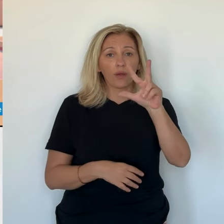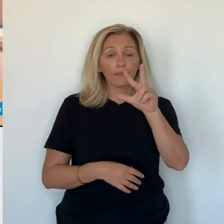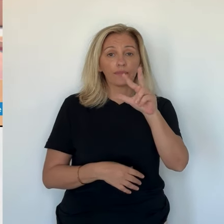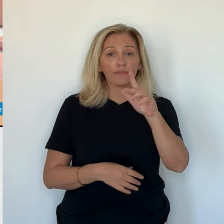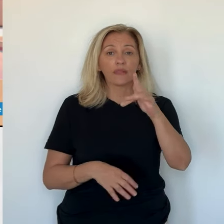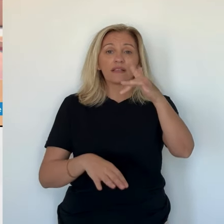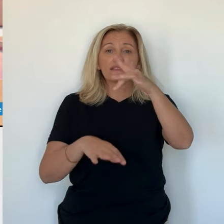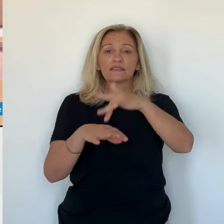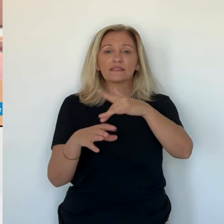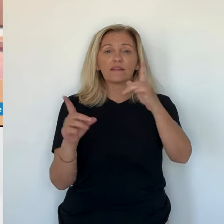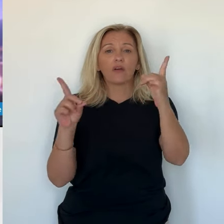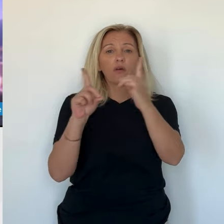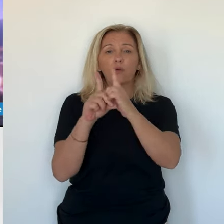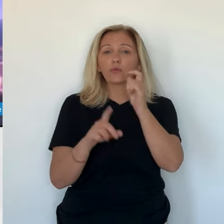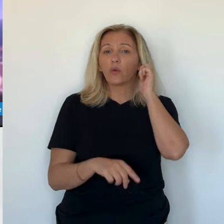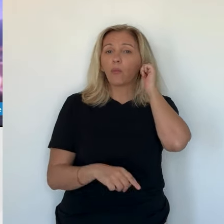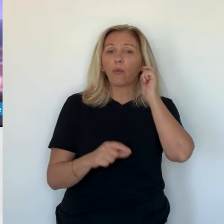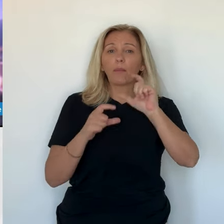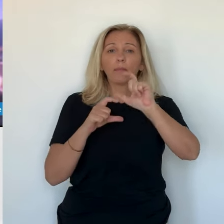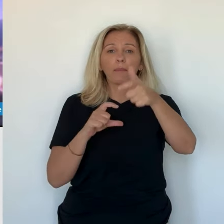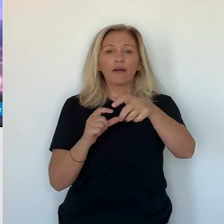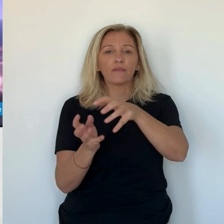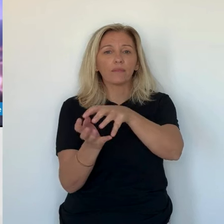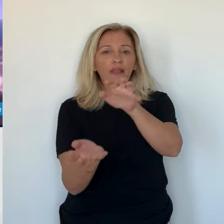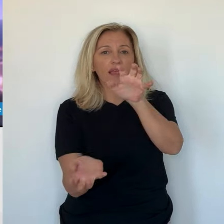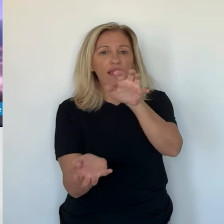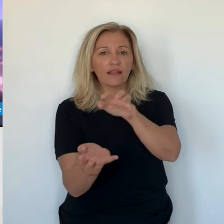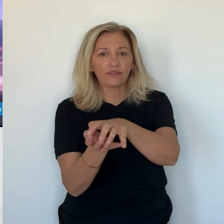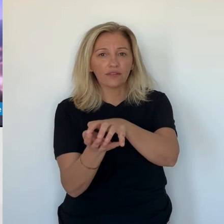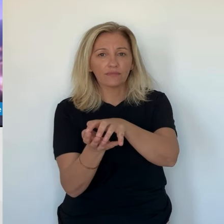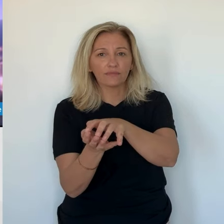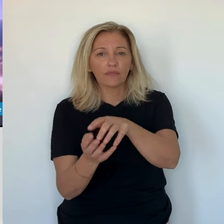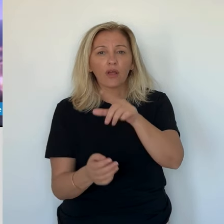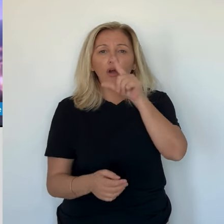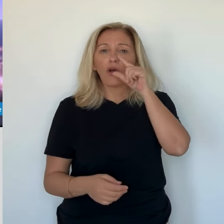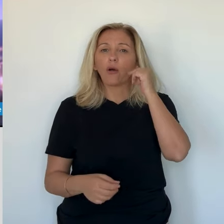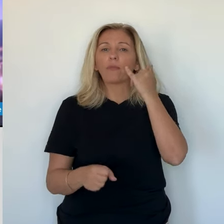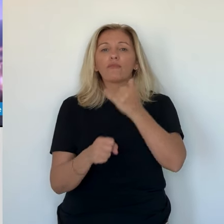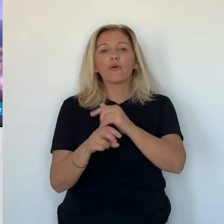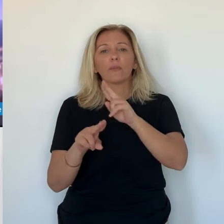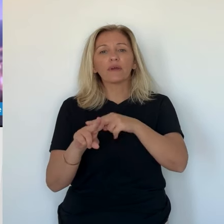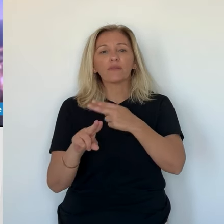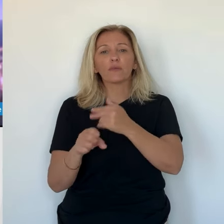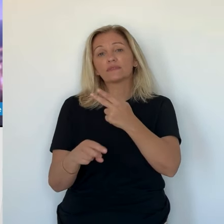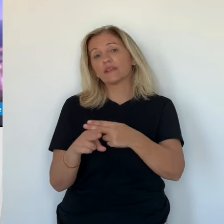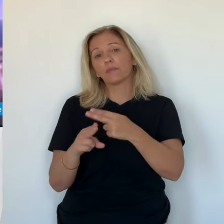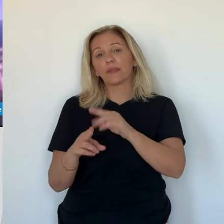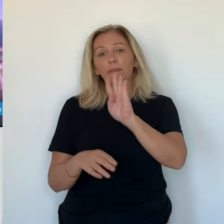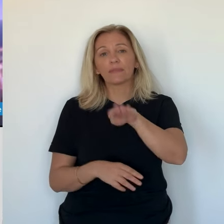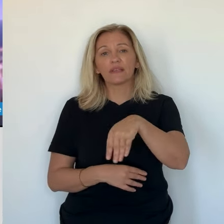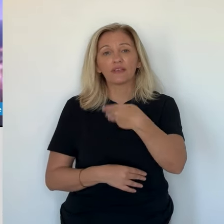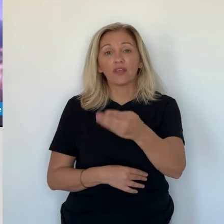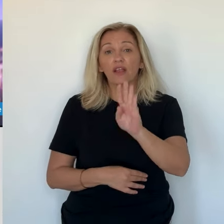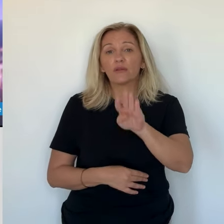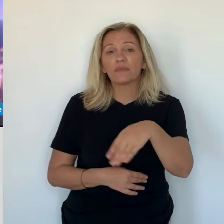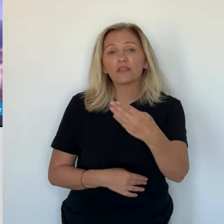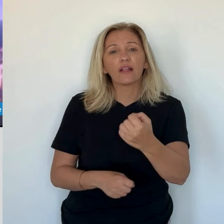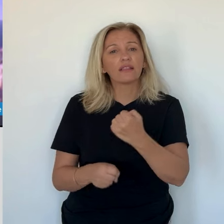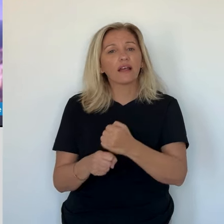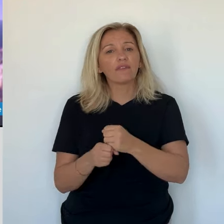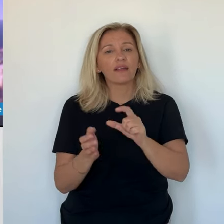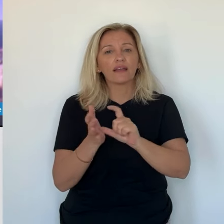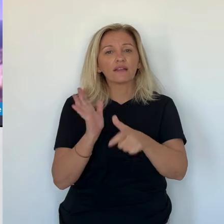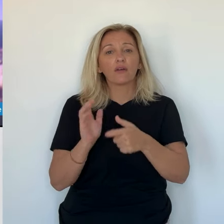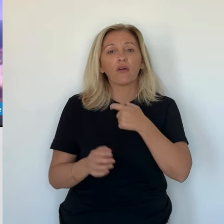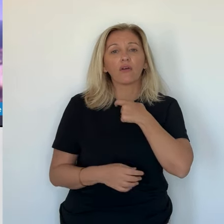quadragénaire via un site de rencontre cadre dans la restauration. Cet homme, que nous appellerons Michel, a tenu à